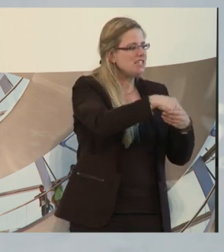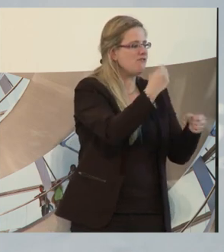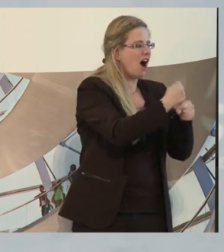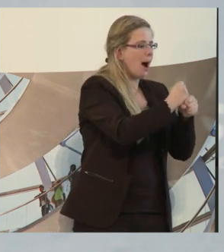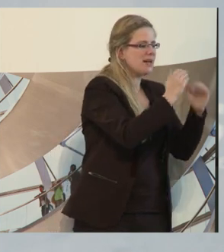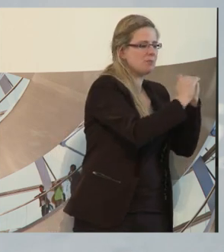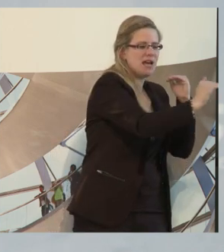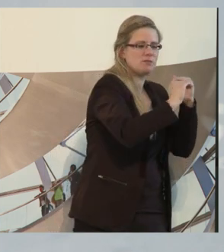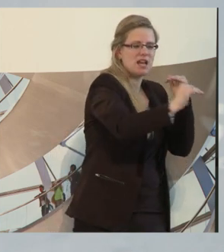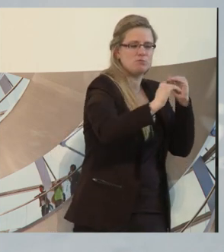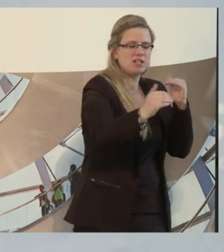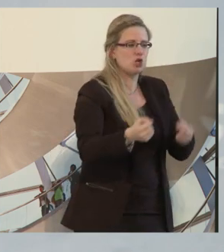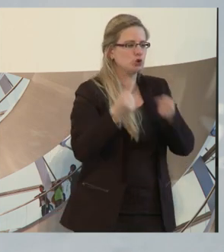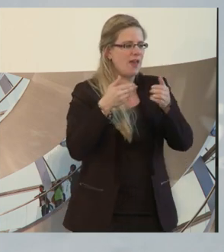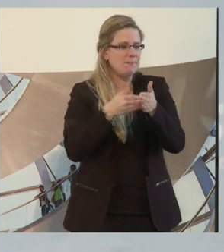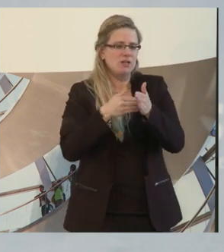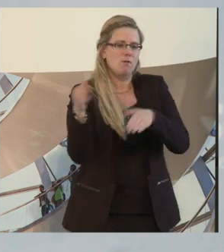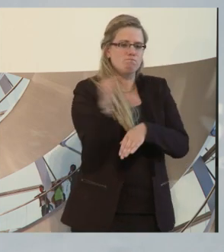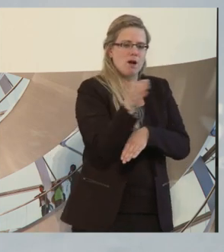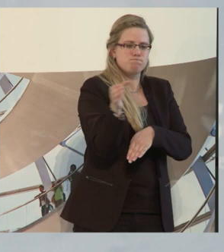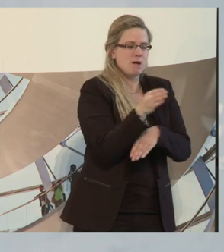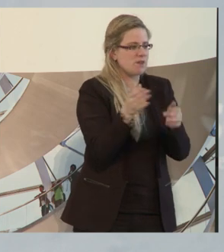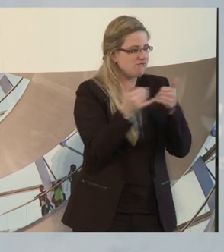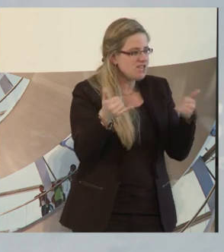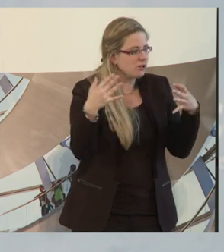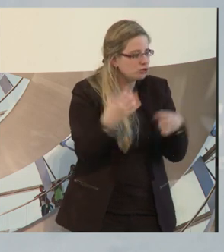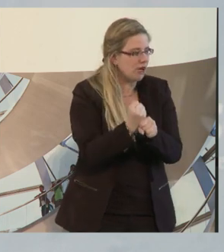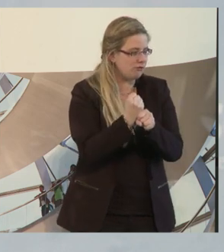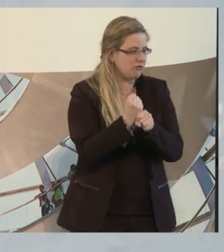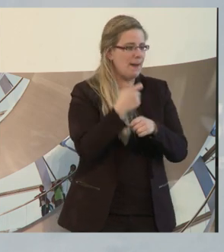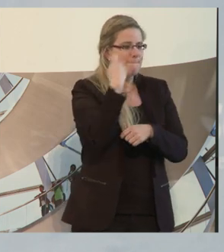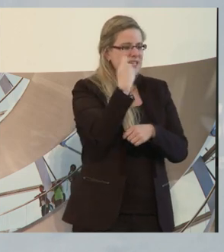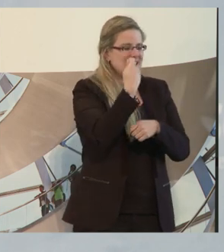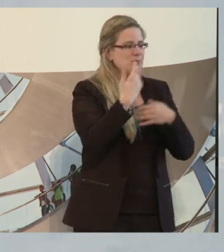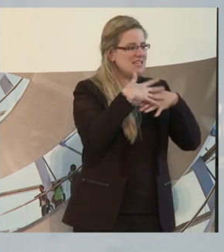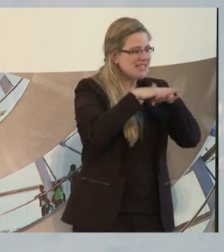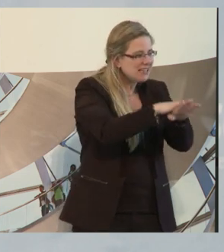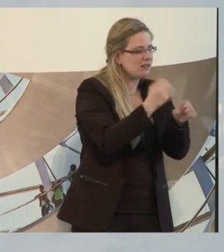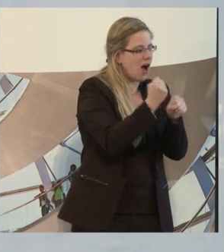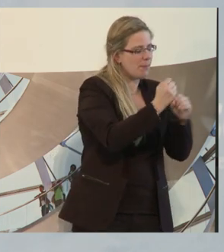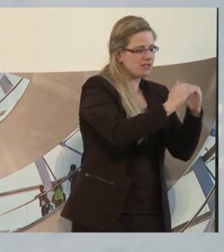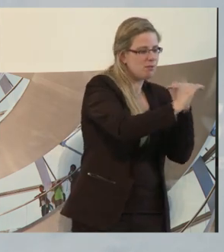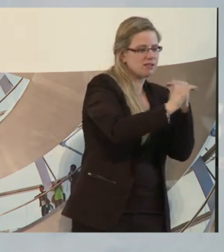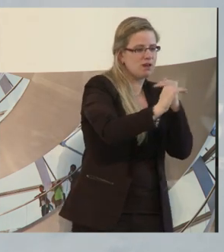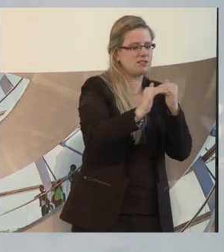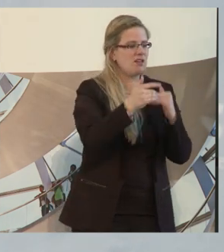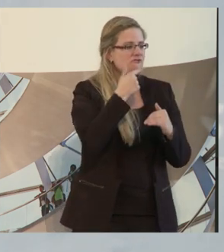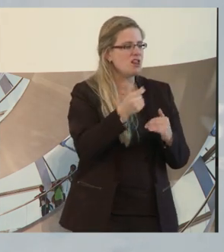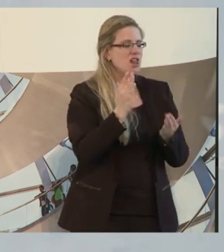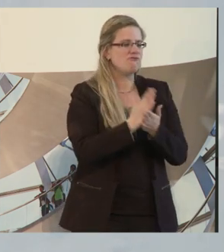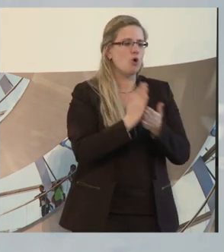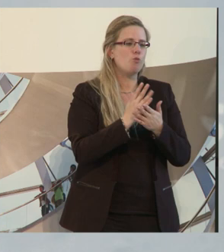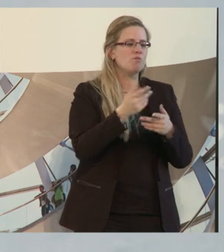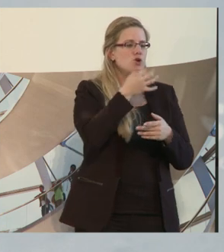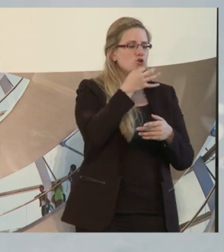insbesondere halt hier auch im Bereich der betriebsintegrierten Arbeitsplätze, weil in der Jugendherberge kommen viele junge Leute hin